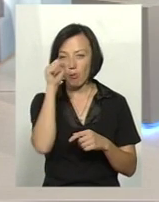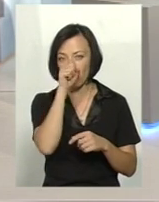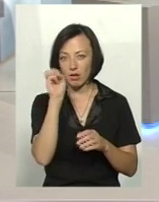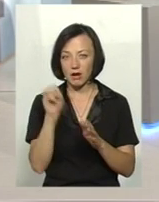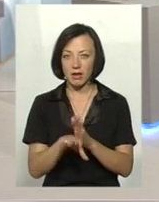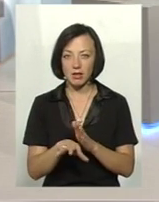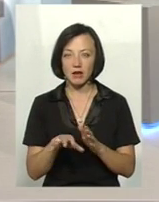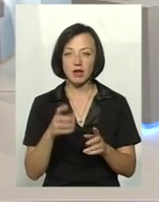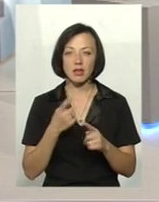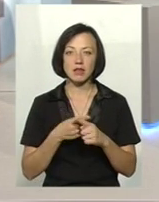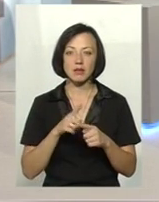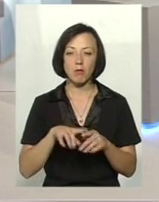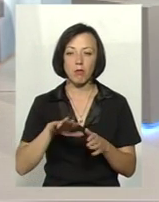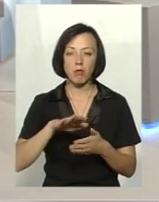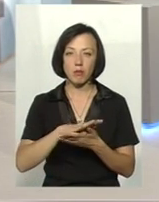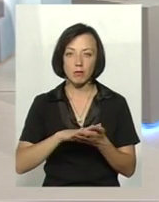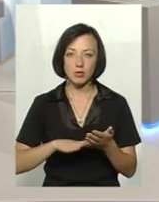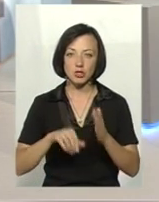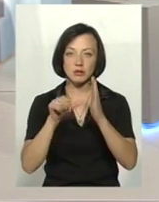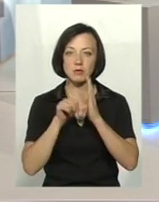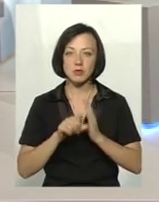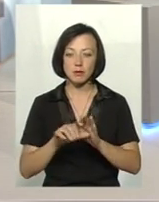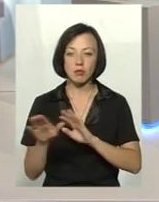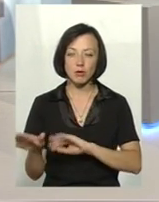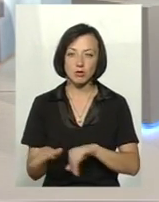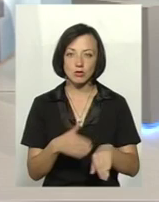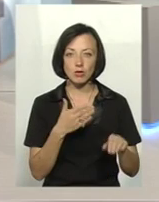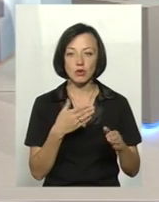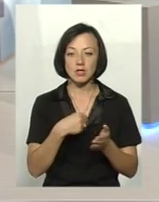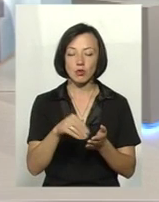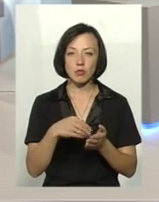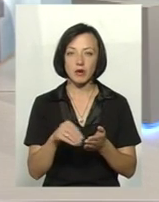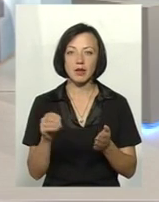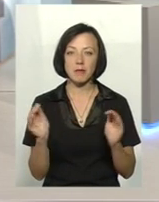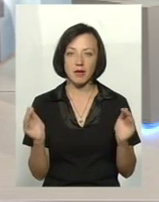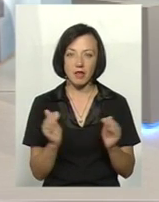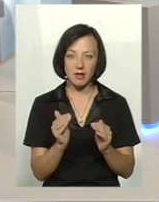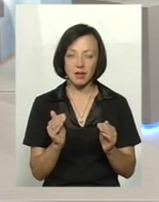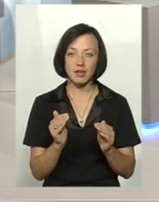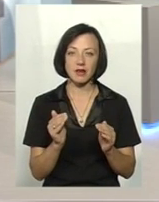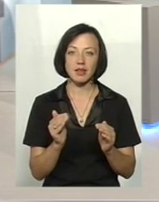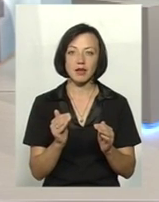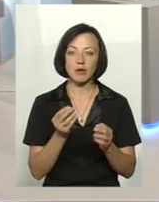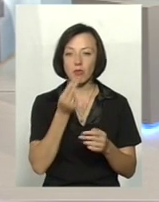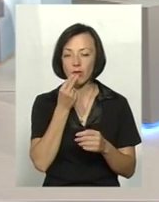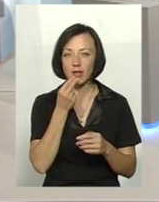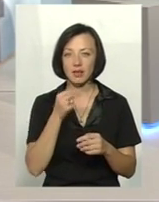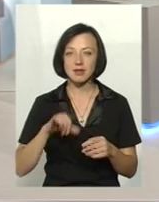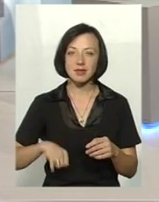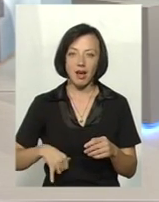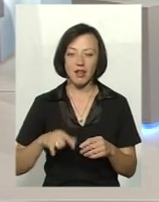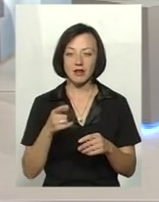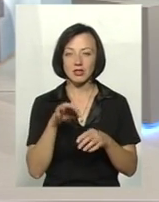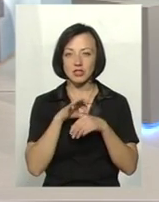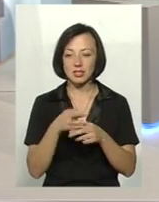камеру його сховали, потім півроку пройшло, вони купили знову поросяток, поїли сало, і там